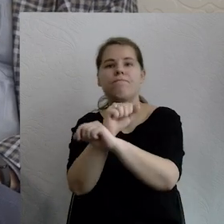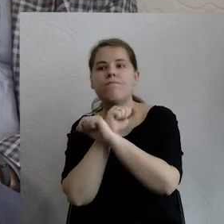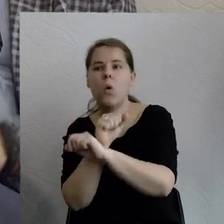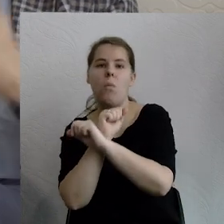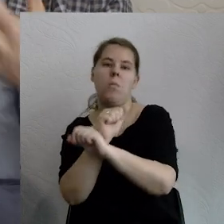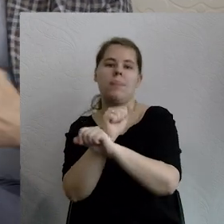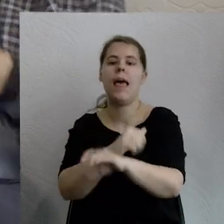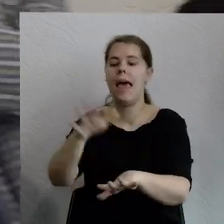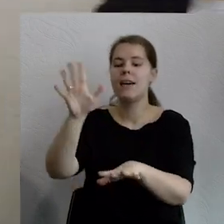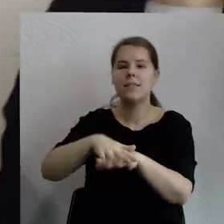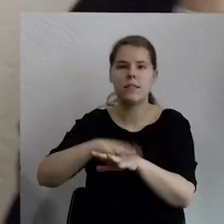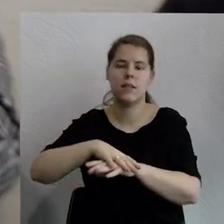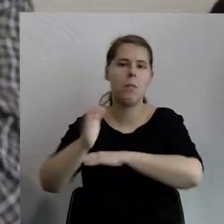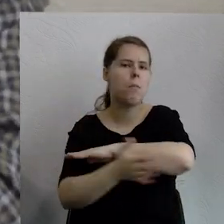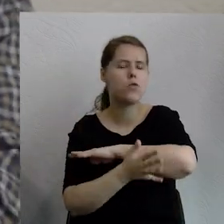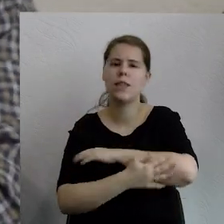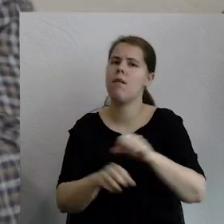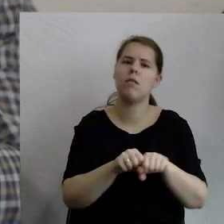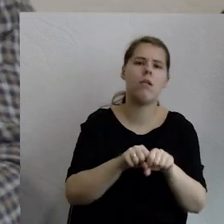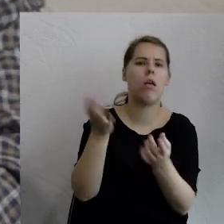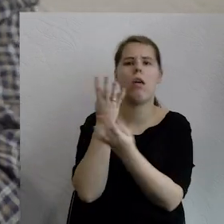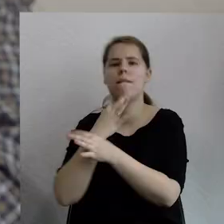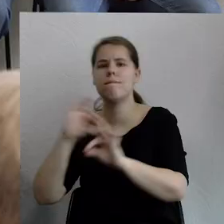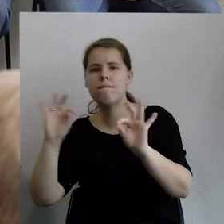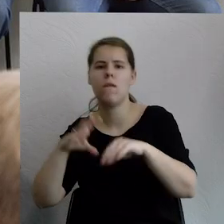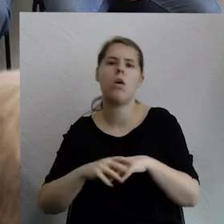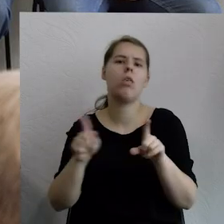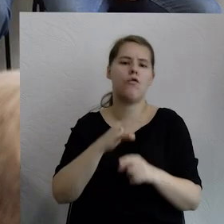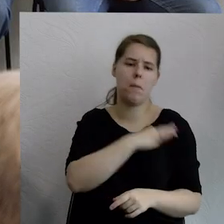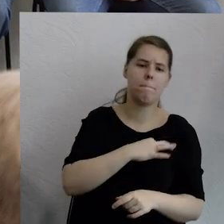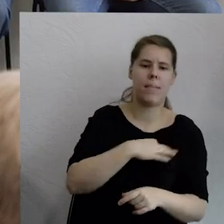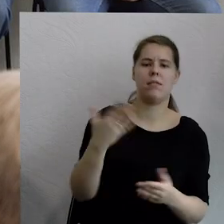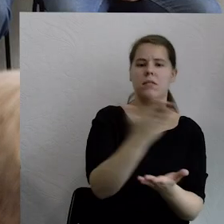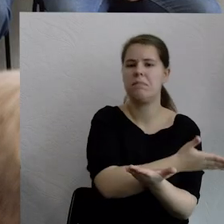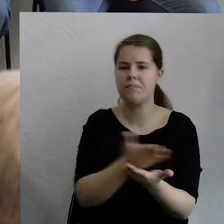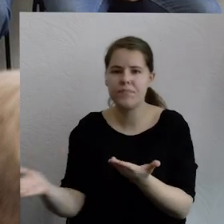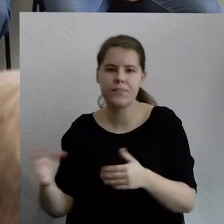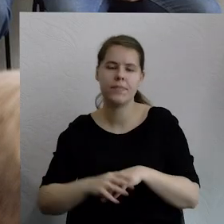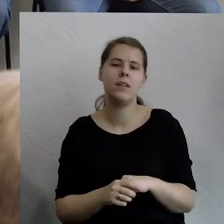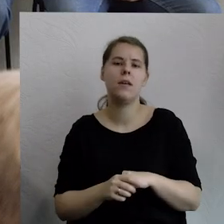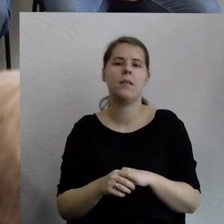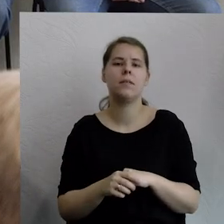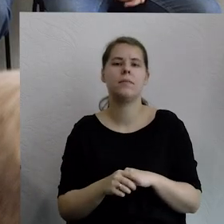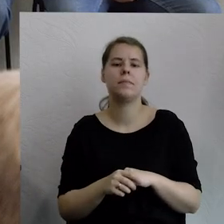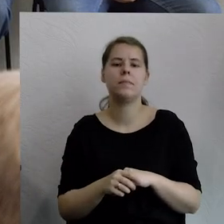opartego na wolności, demokracji, demokracji liberalnej, pluralizmie kulturowym, ale właśnie bez,